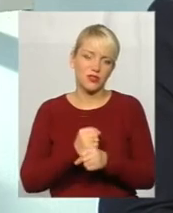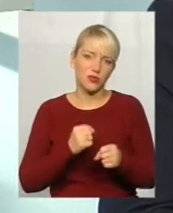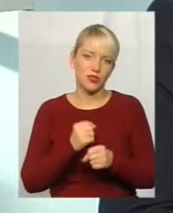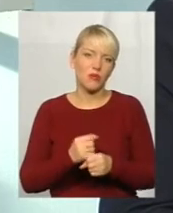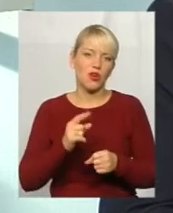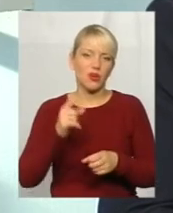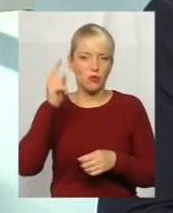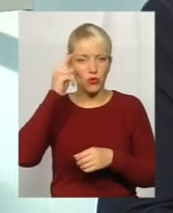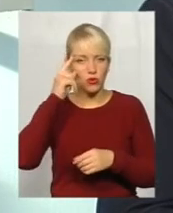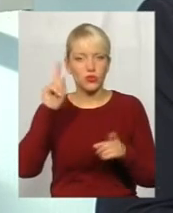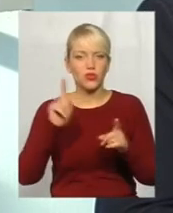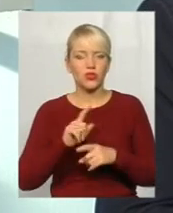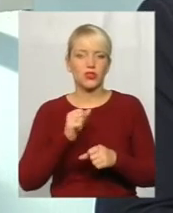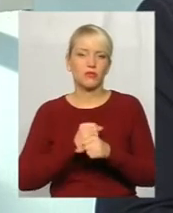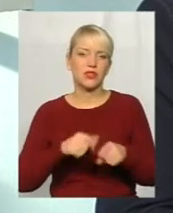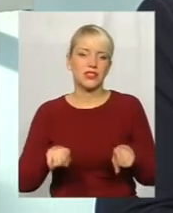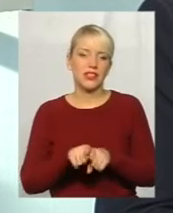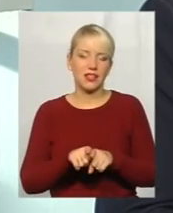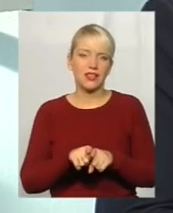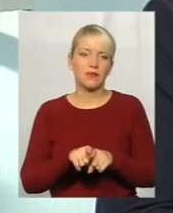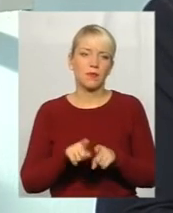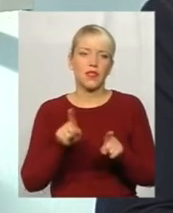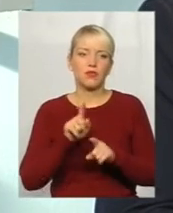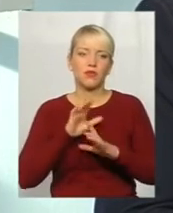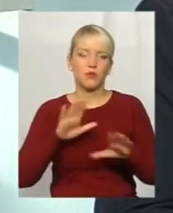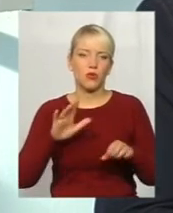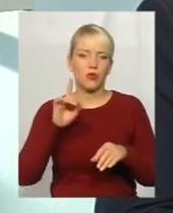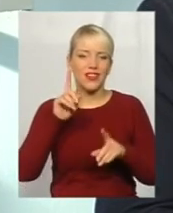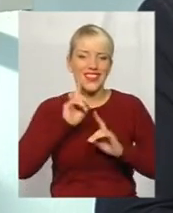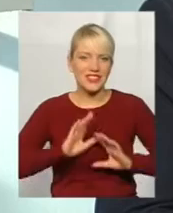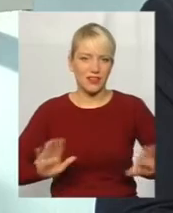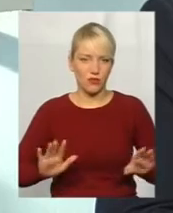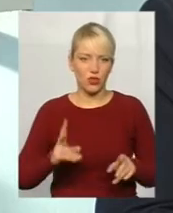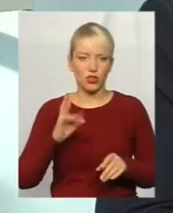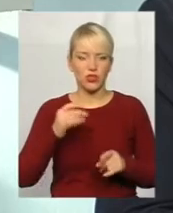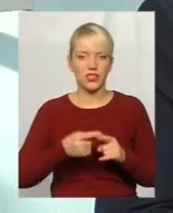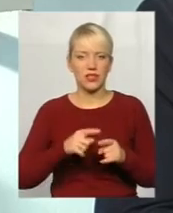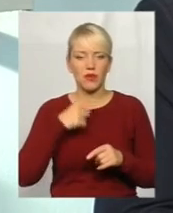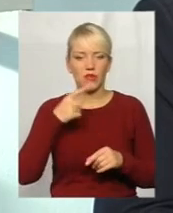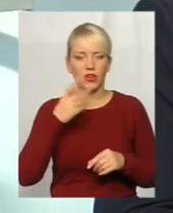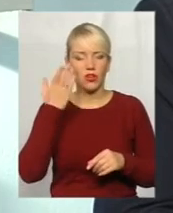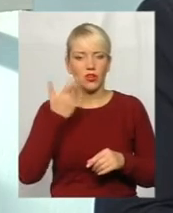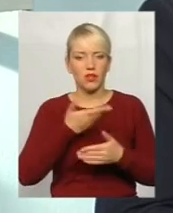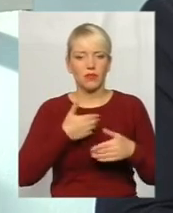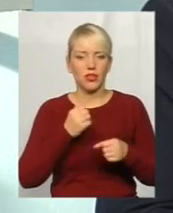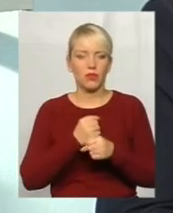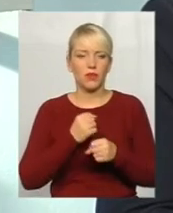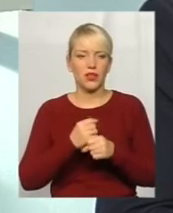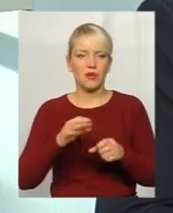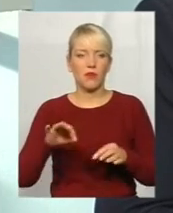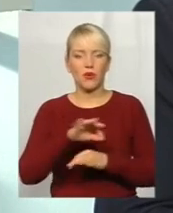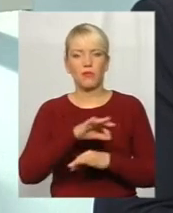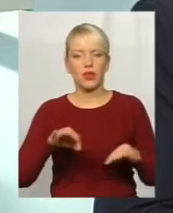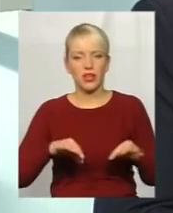продумуємо, що зробити так, щоб не було дискомфорта. Але ми на це говорили, коли ми робили проєкт по мікрорайонах